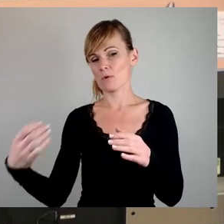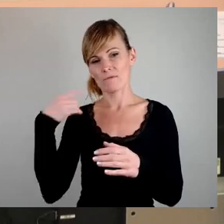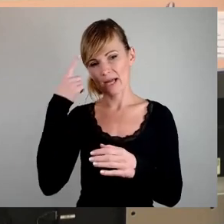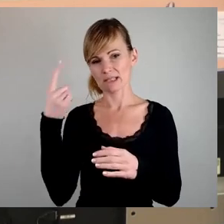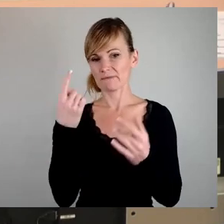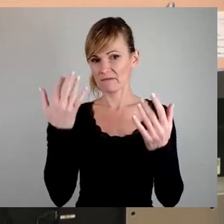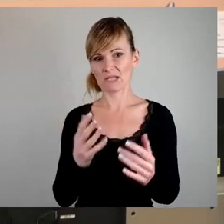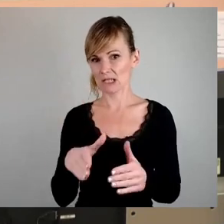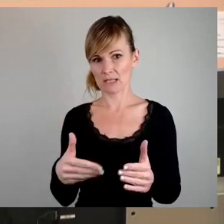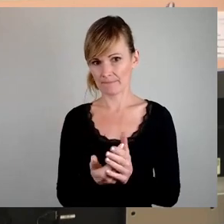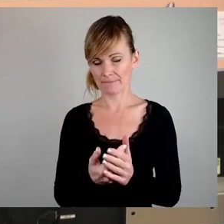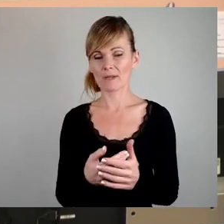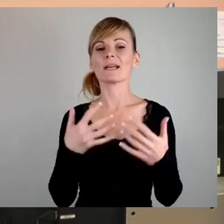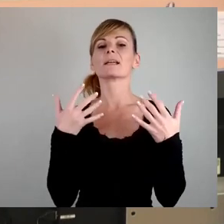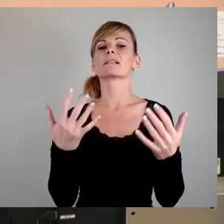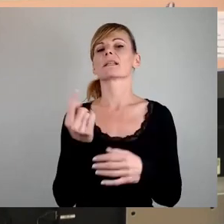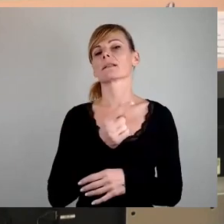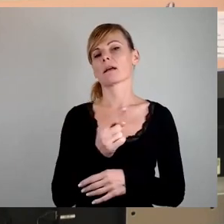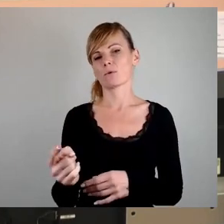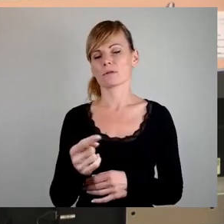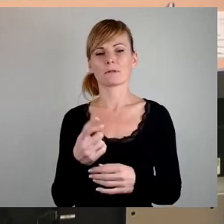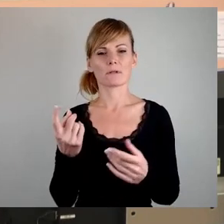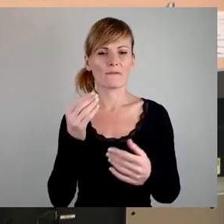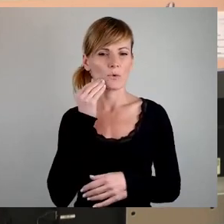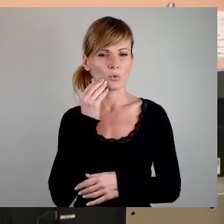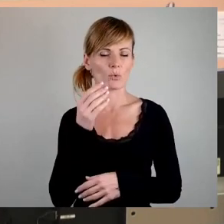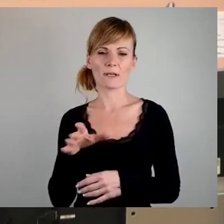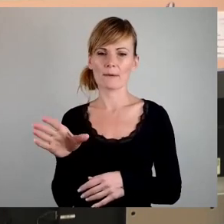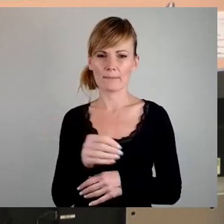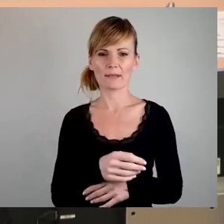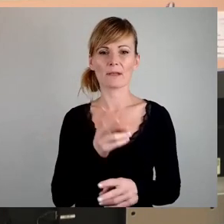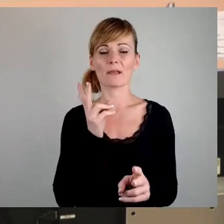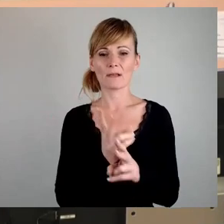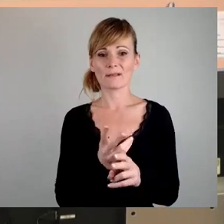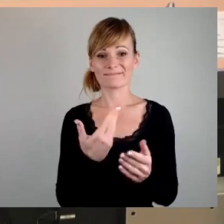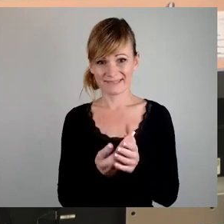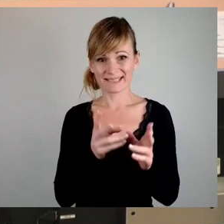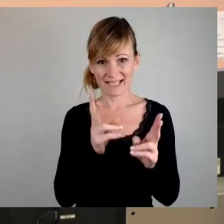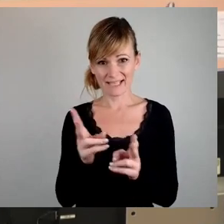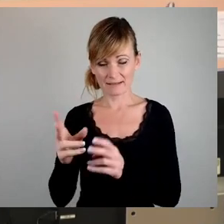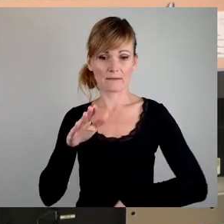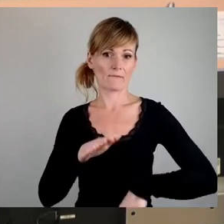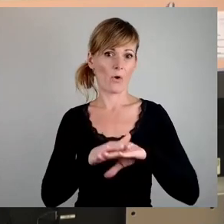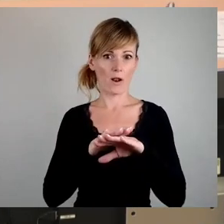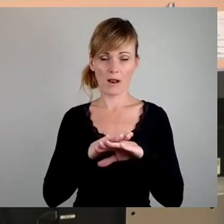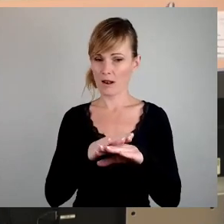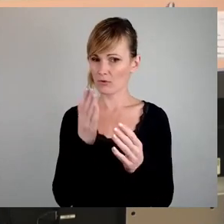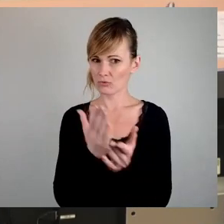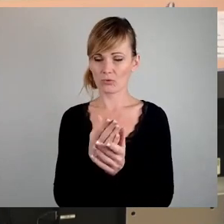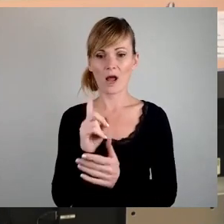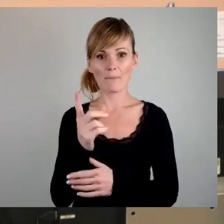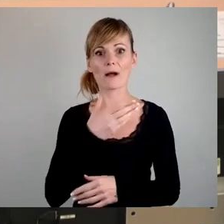Wohnungen mit Belegungsrechten sind im Moment voll belegt. Der Bedarf allerdings ist stark steigend. Das Jahr